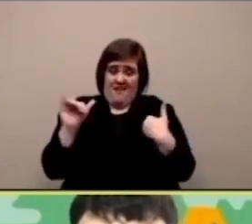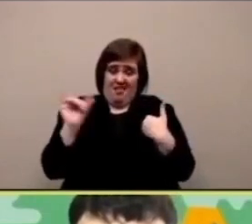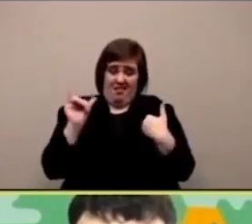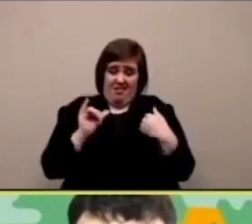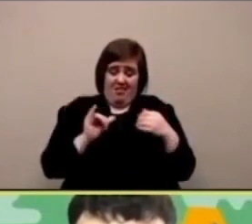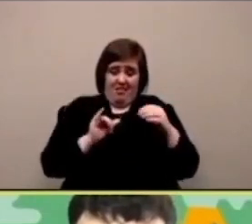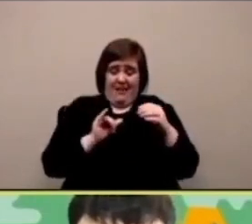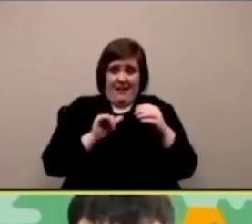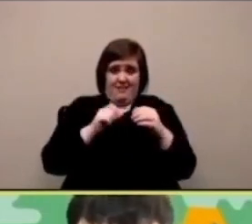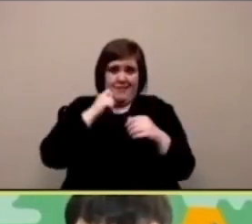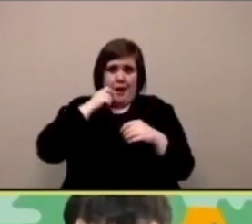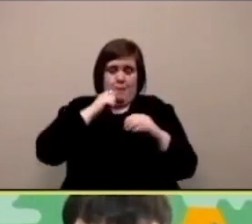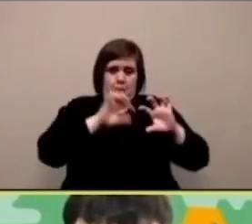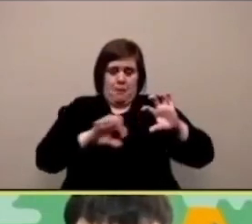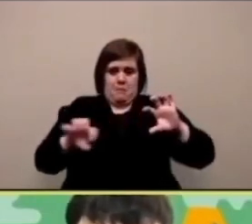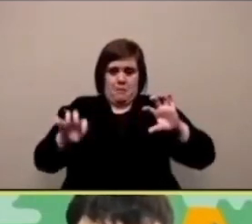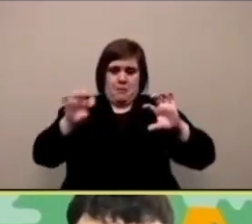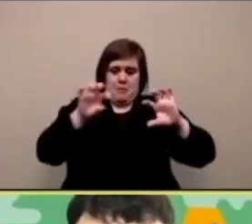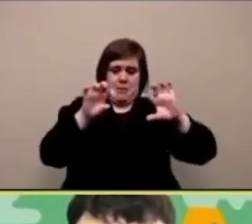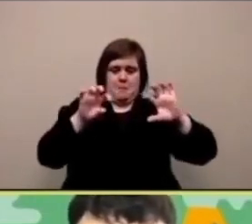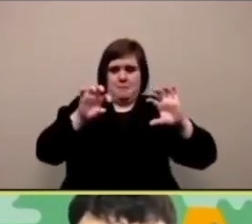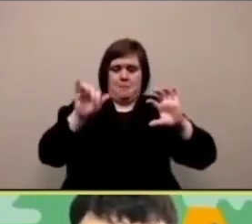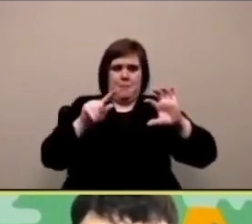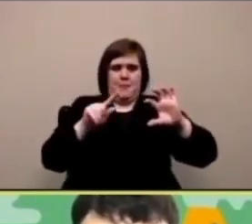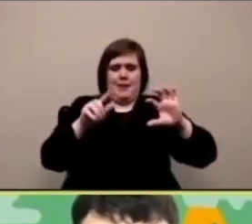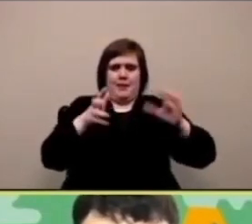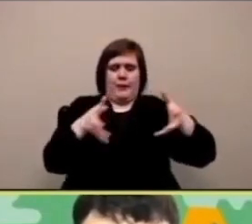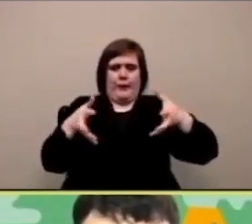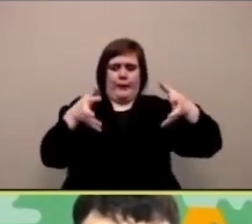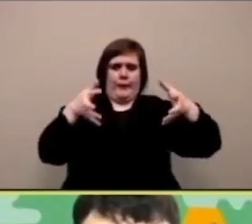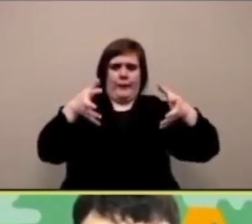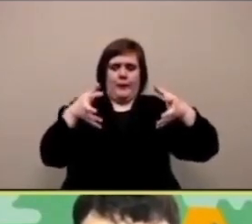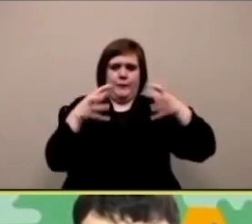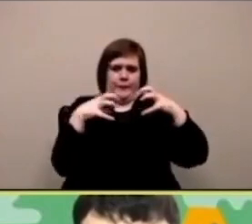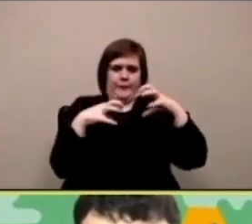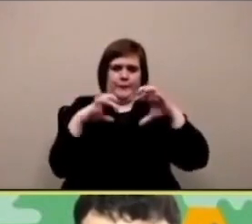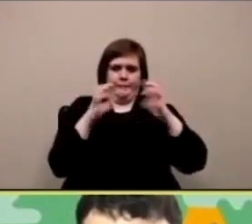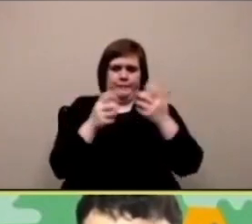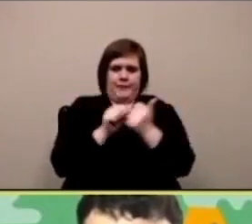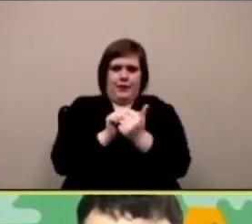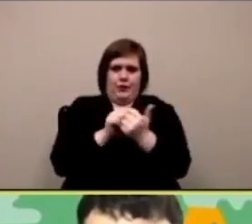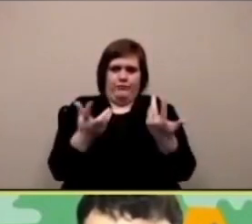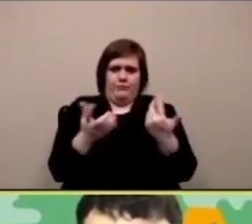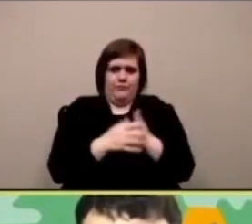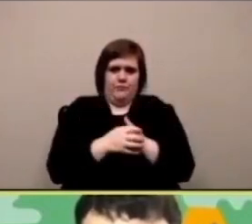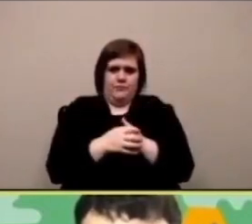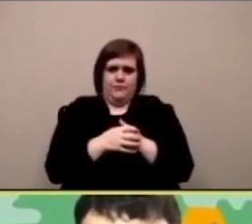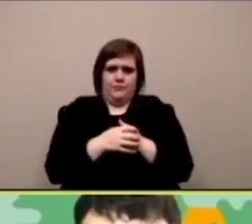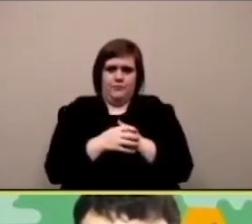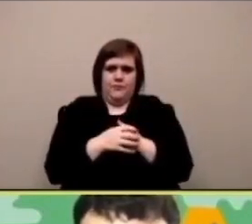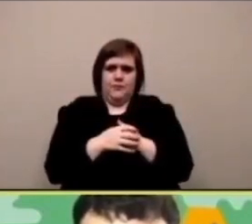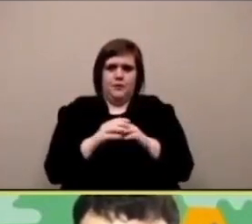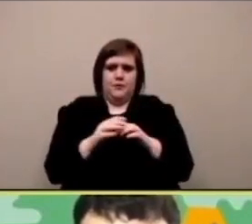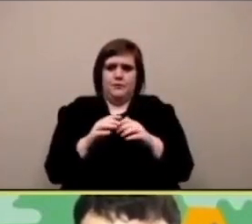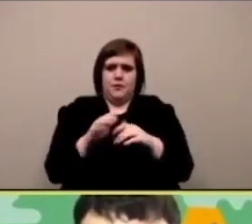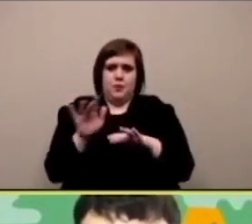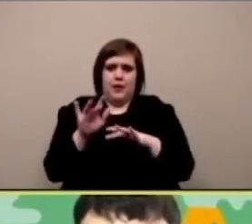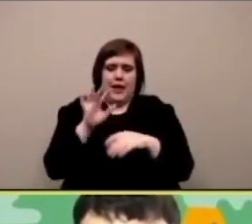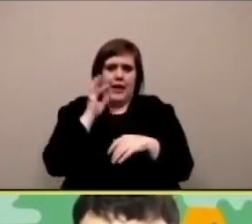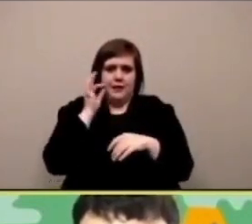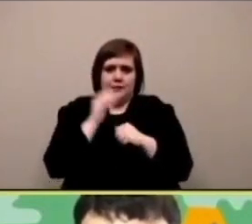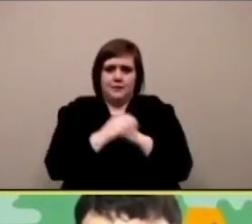molto diverso da quello che succede solo in scratch perché ora hai un mare di mele